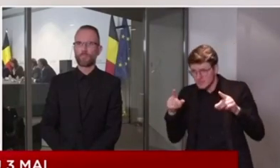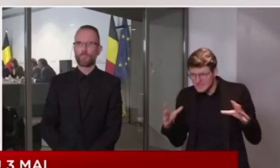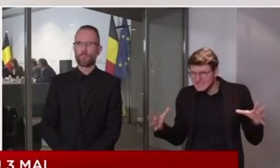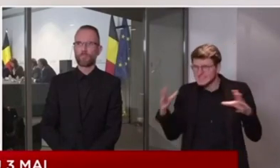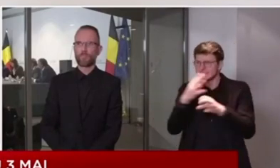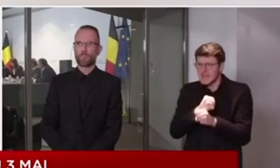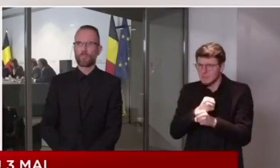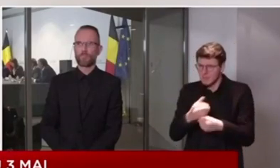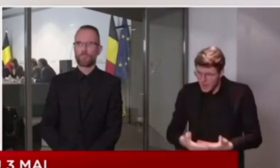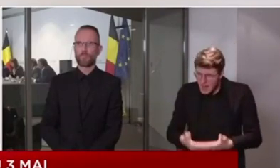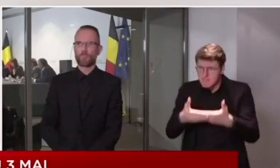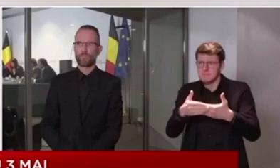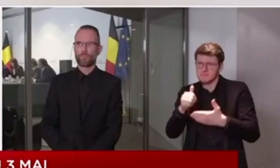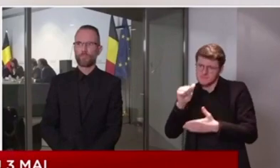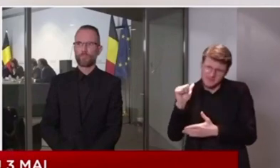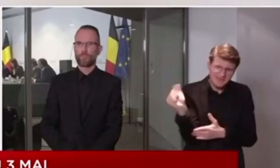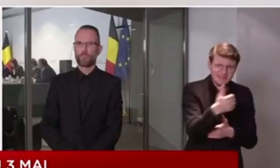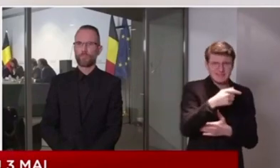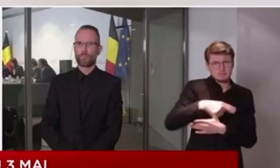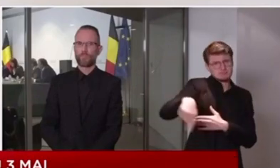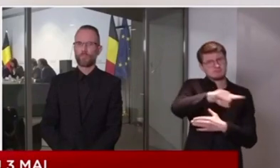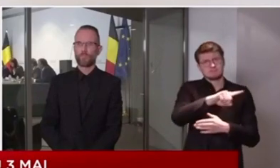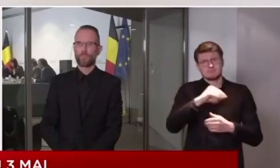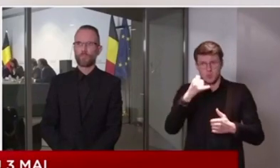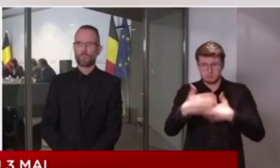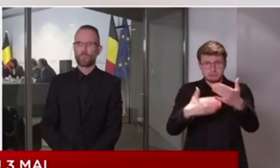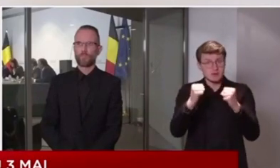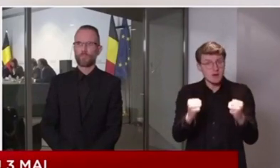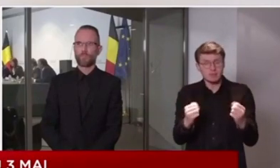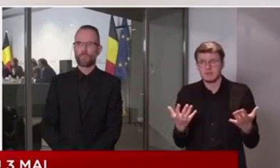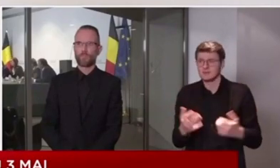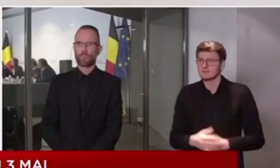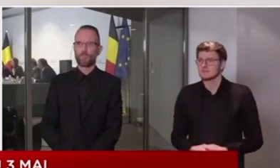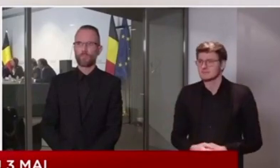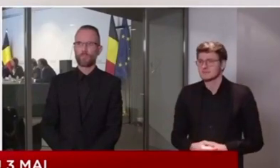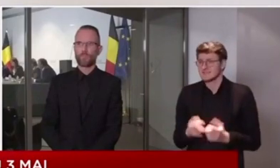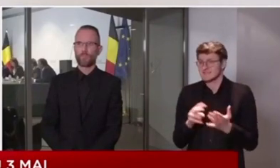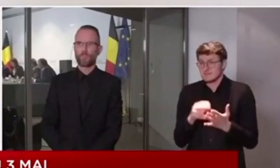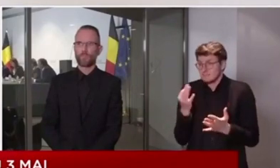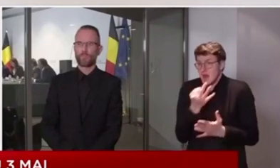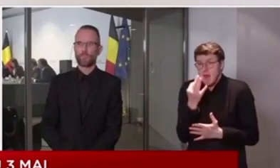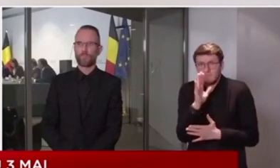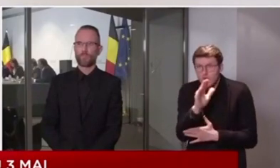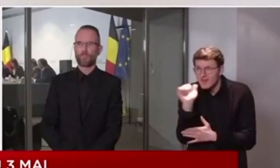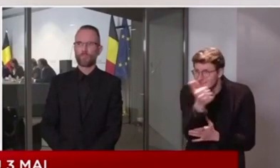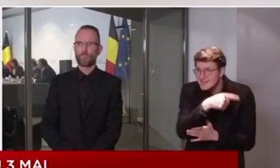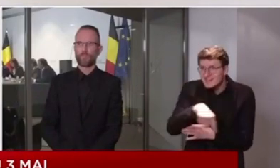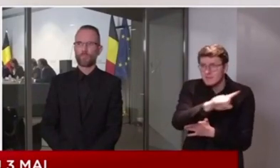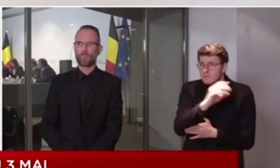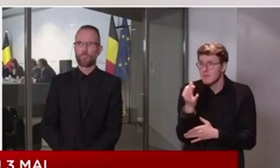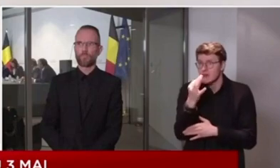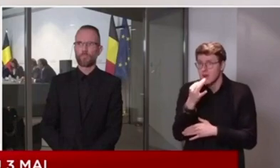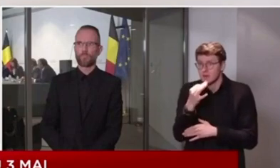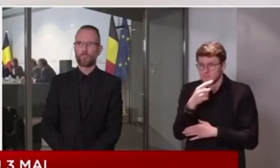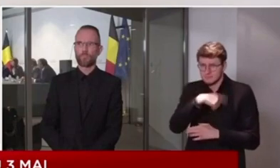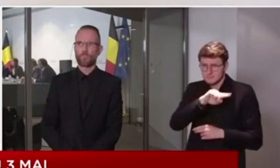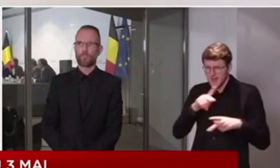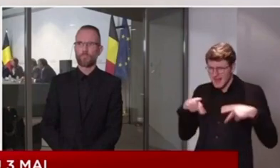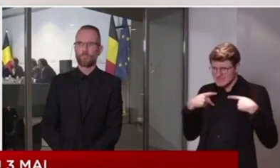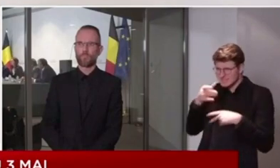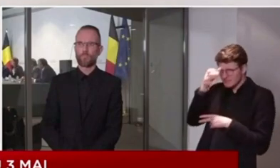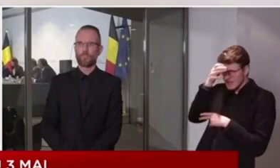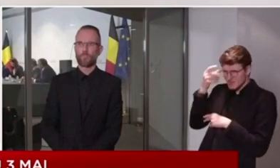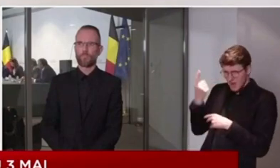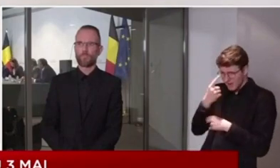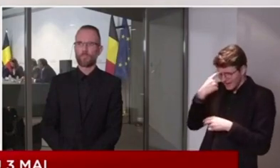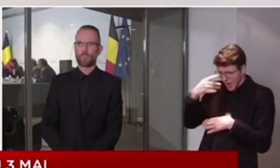intérêts de tous. Et l'intérêt commun, l'intérêt commun, c